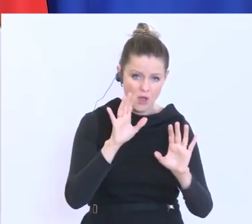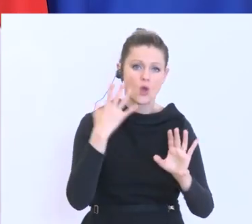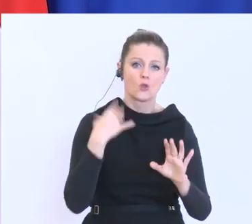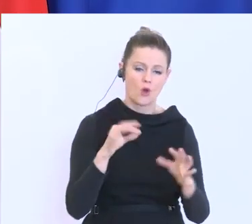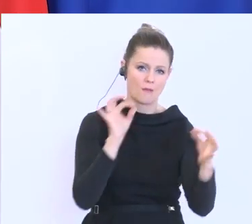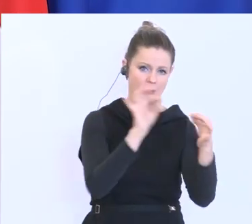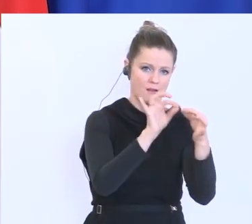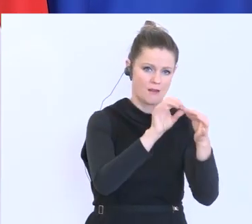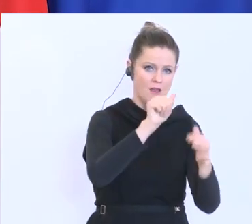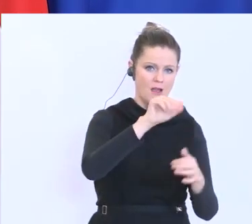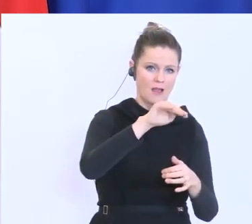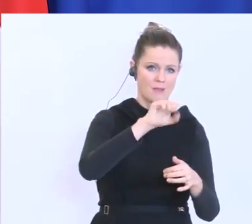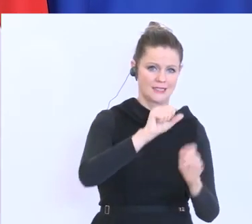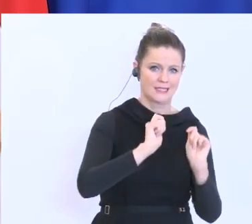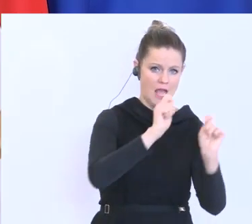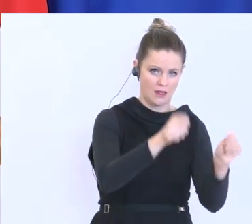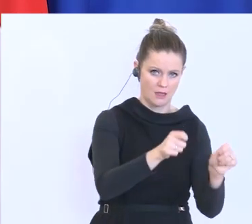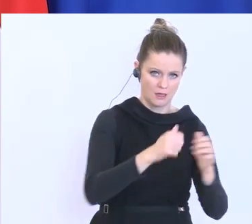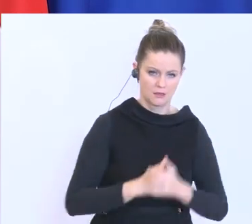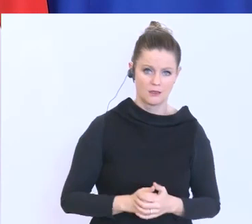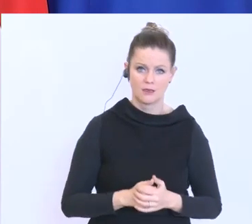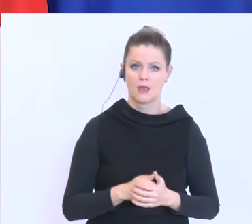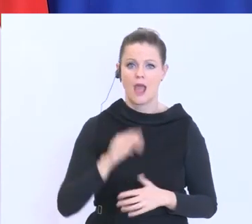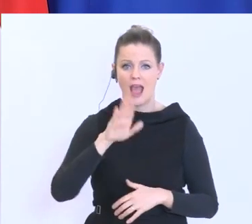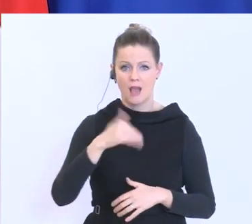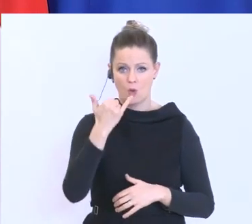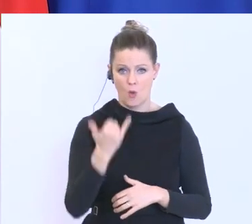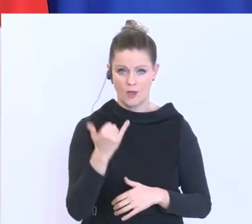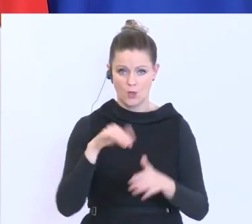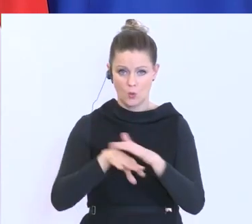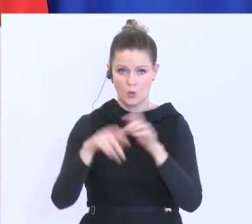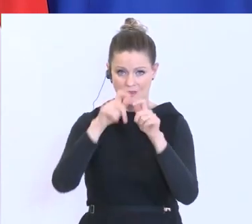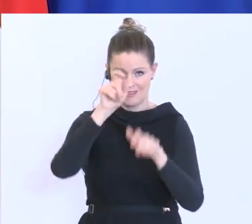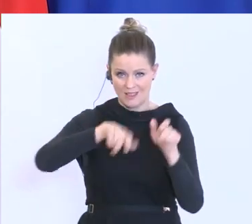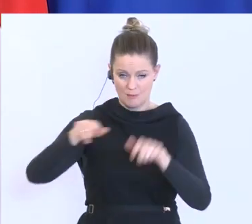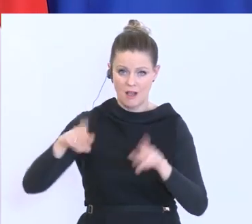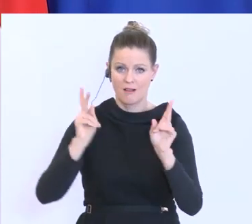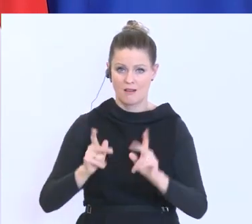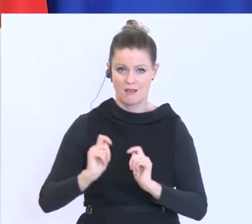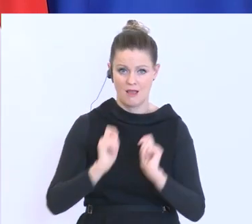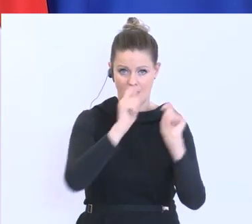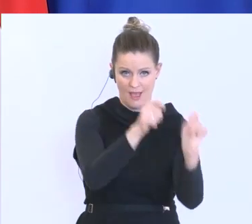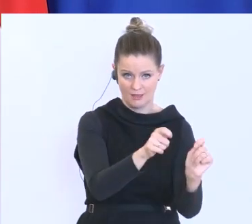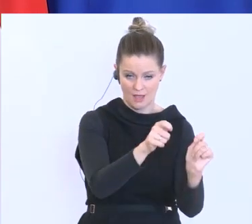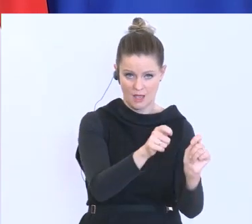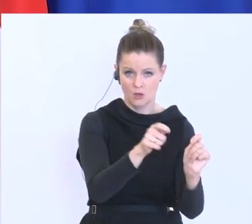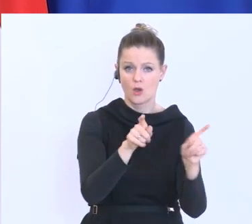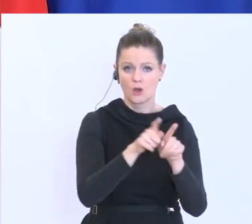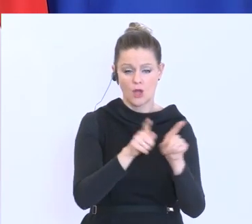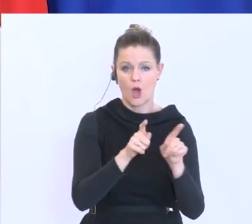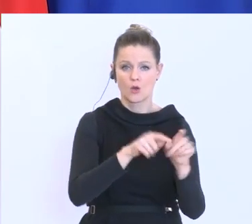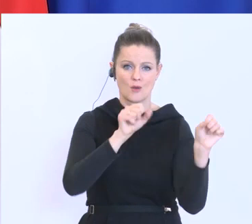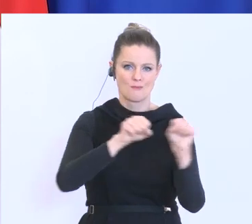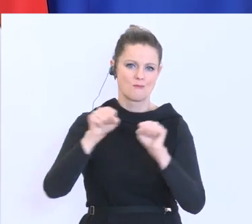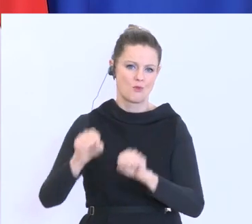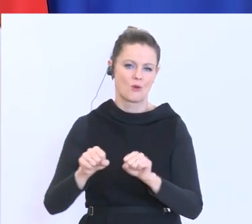schon den Antrag einreichen. Ab heute können die Unternehmer den Antrag einreichen und wie gesagt, gibt es auch den Corona